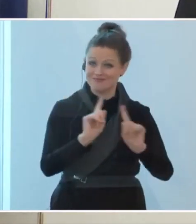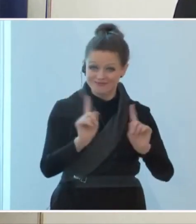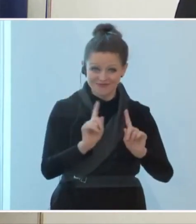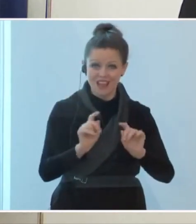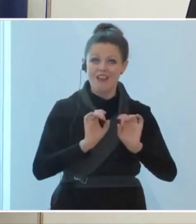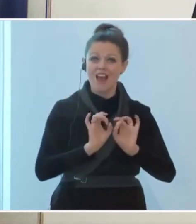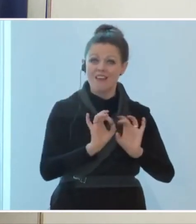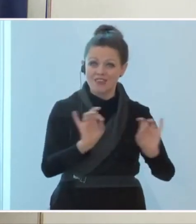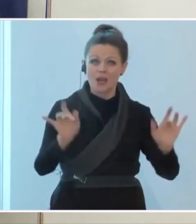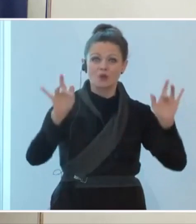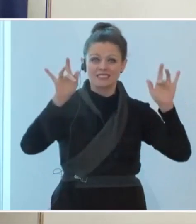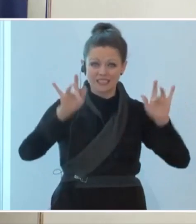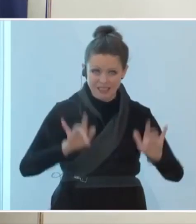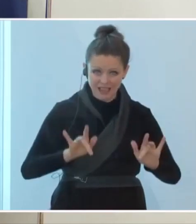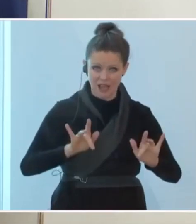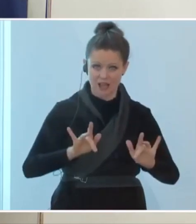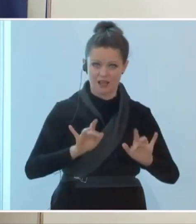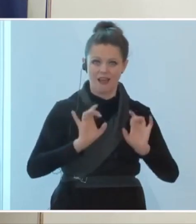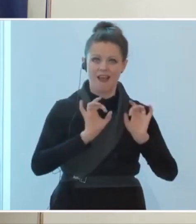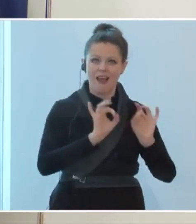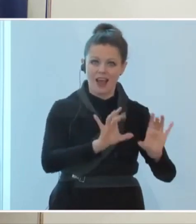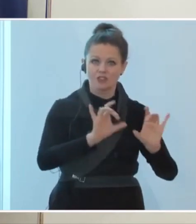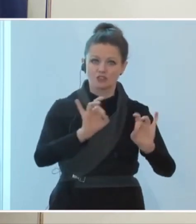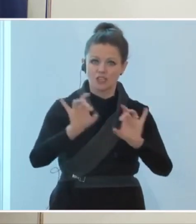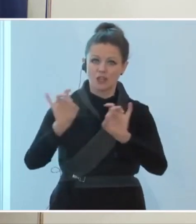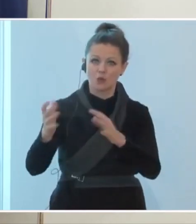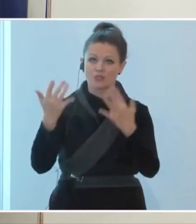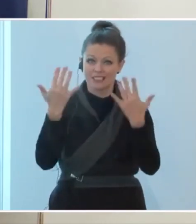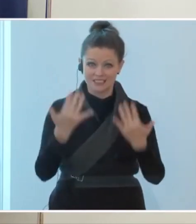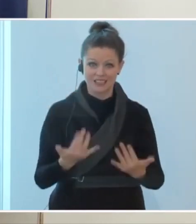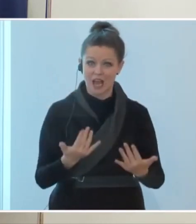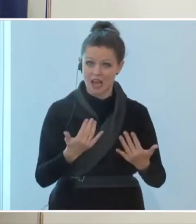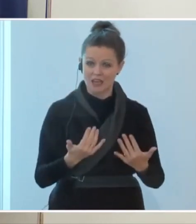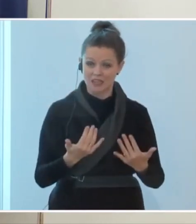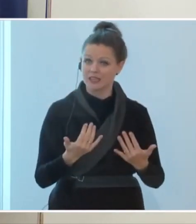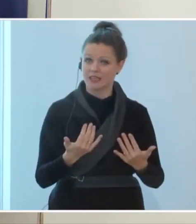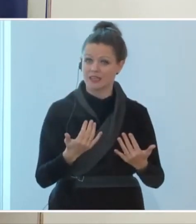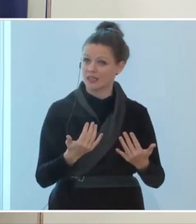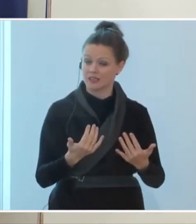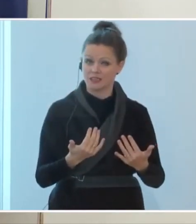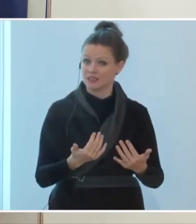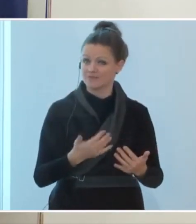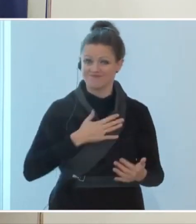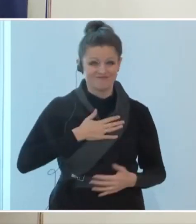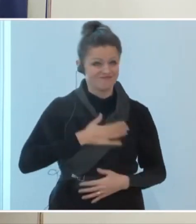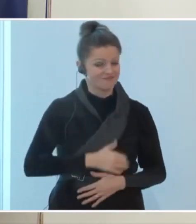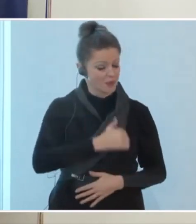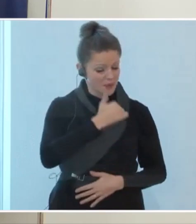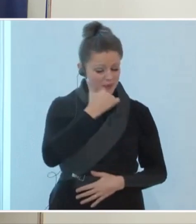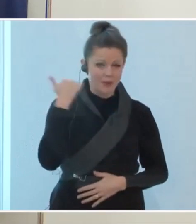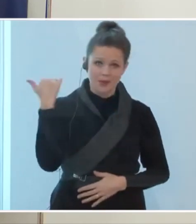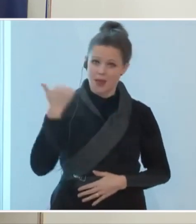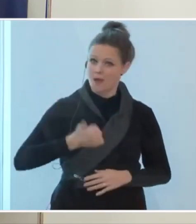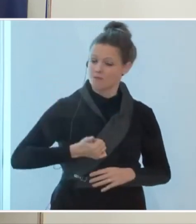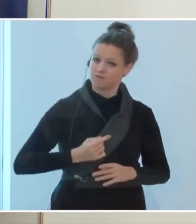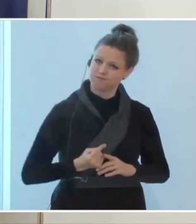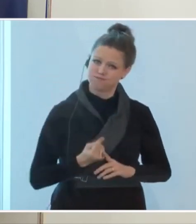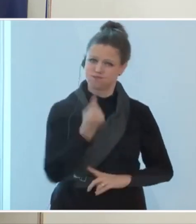unter uns und die Ansteckungszahlen sind nach wie vor auf einem extrem hohen Niveau.